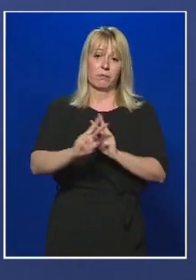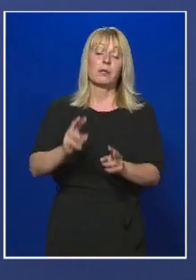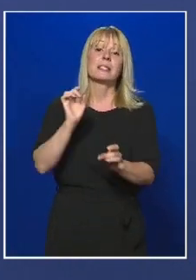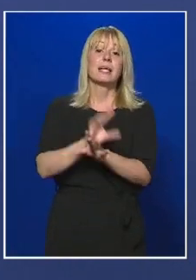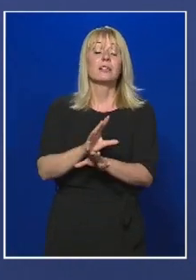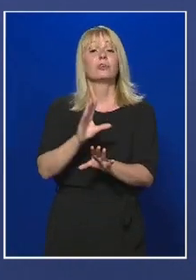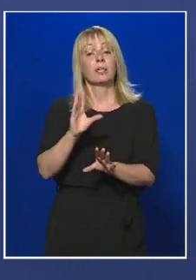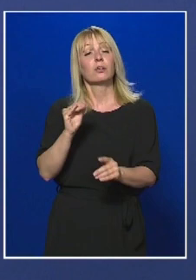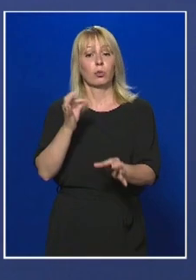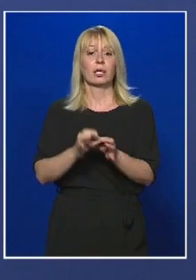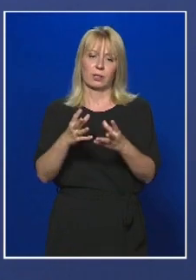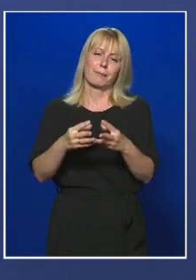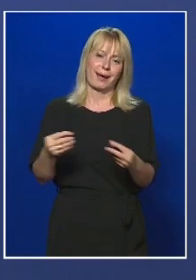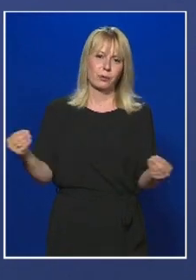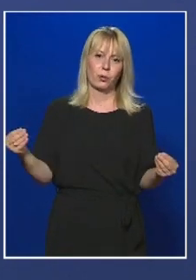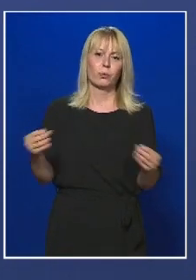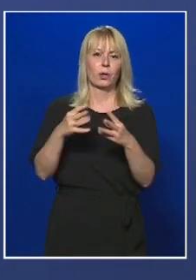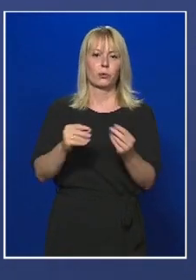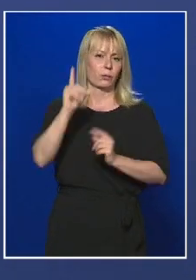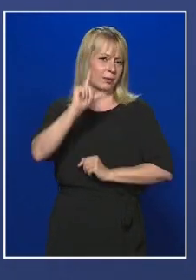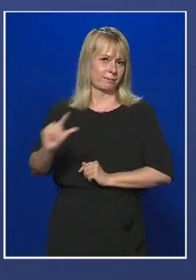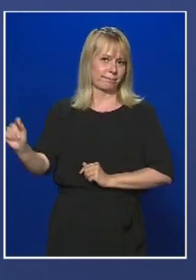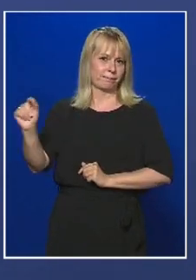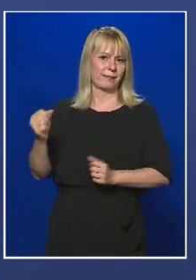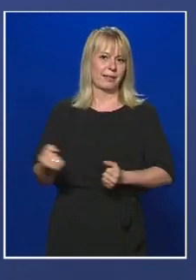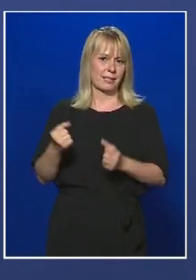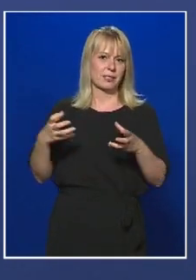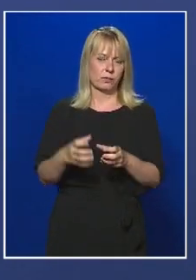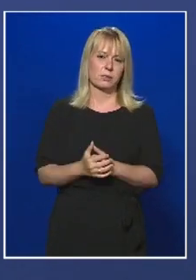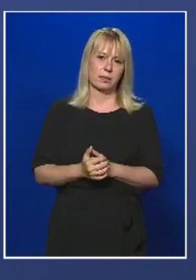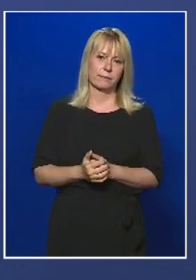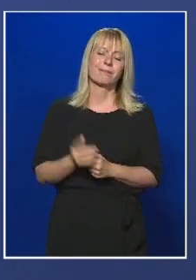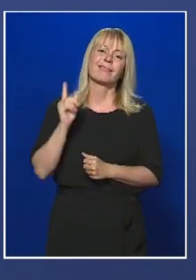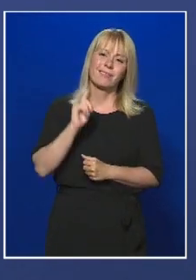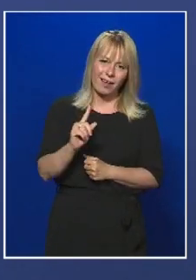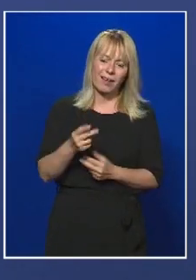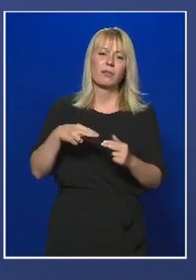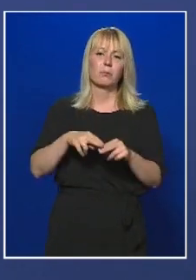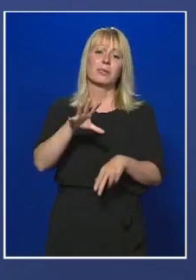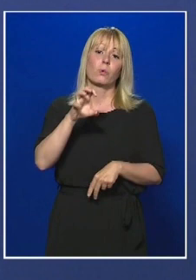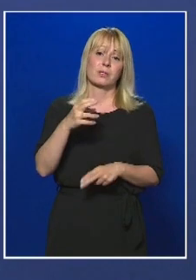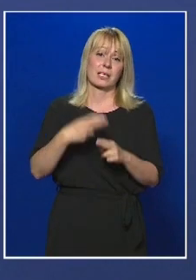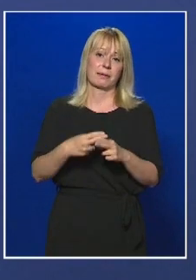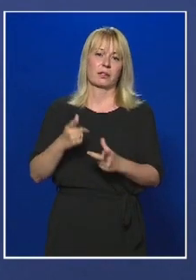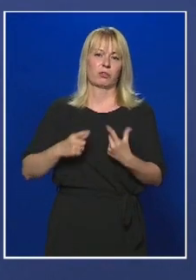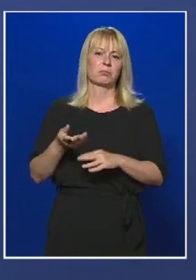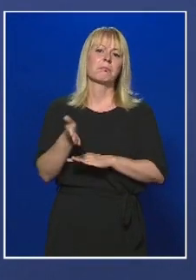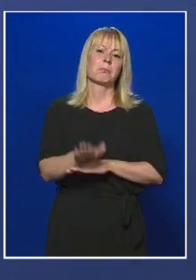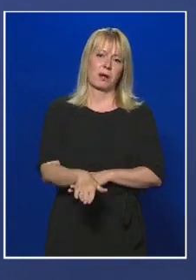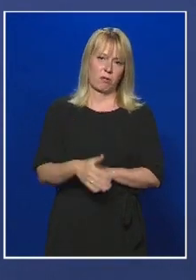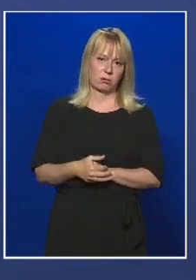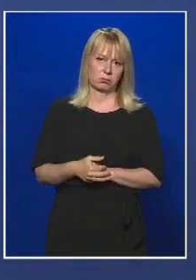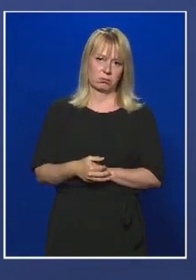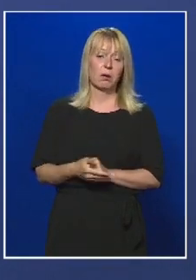meggyógyulnak, és gyógyultan hagyják el az intenzív osztályt. Sajnos több mint 500 beteg meghalt. A halálok a